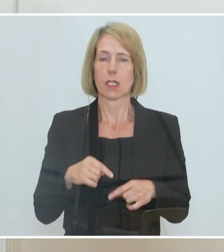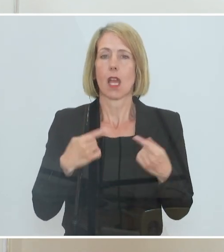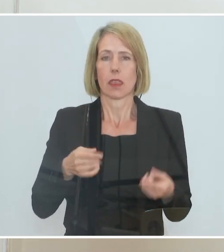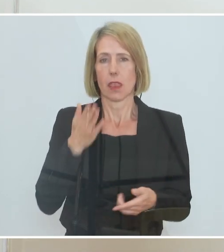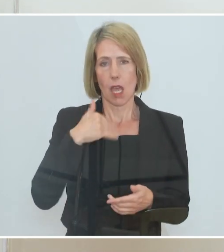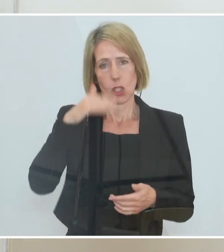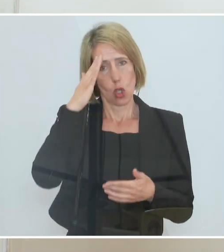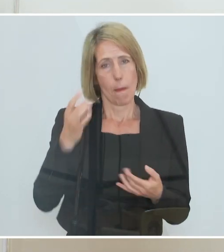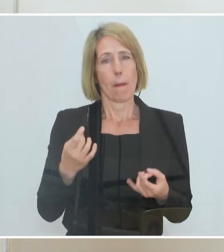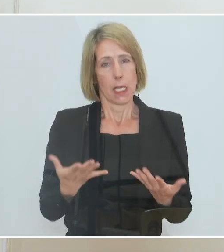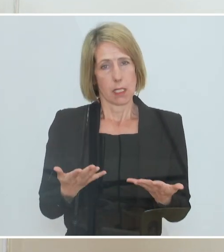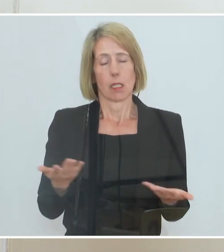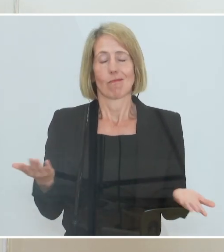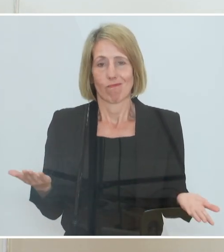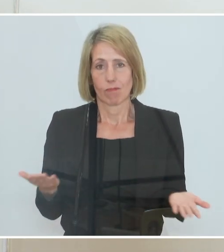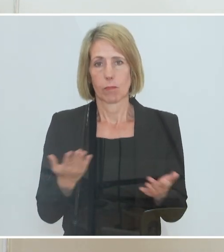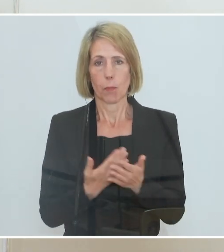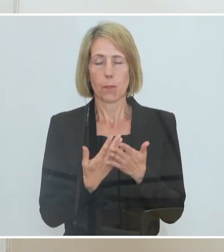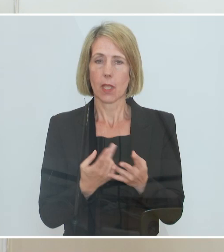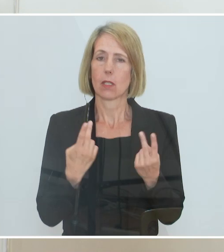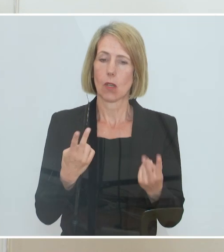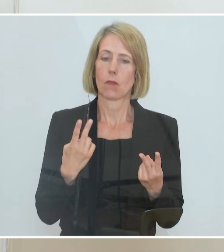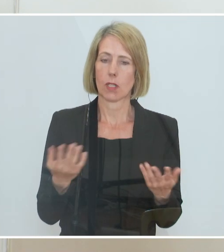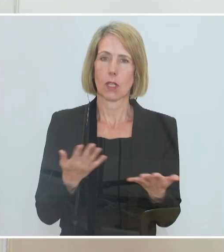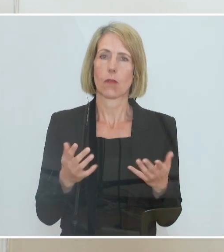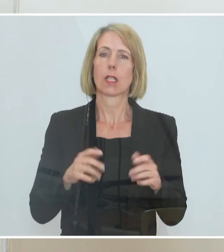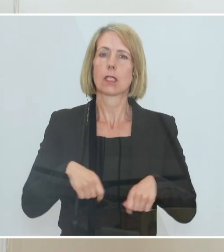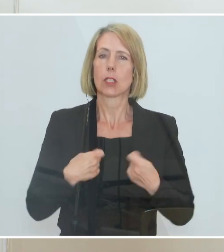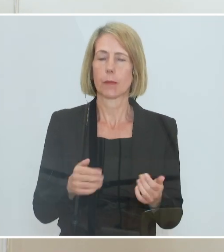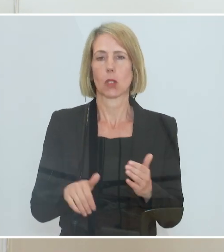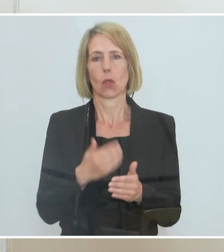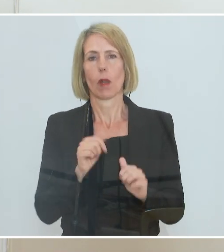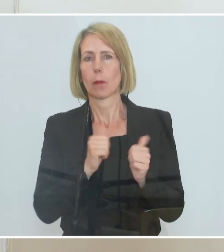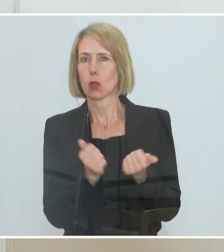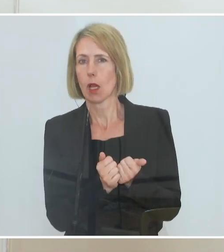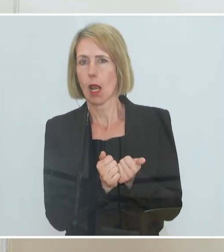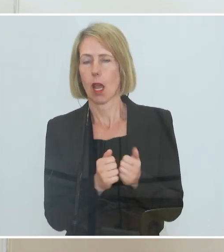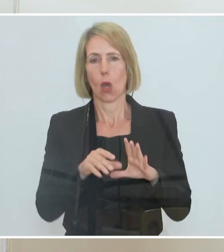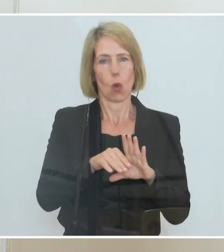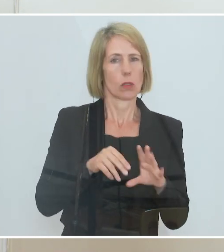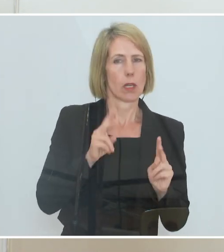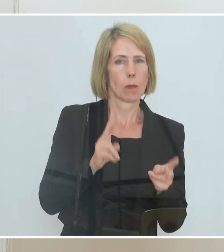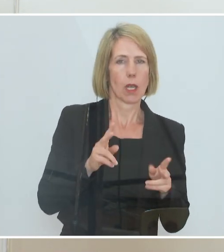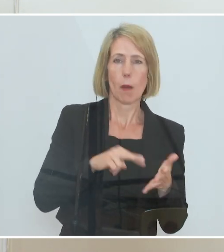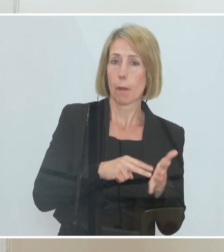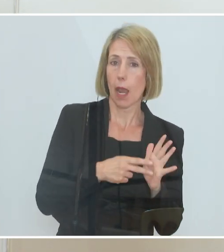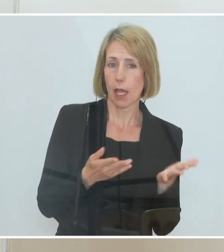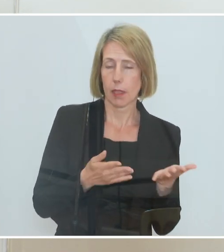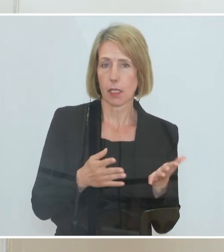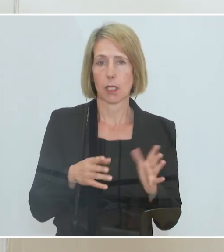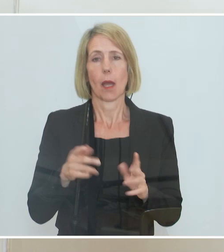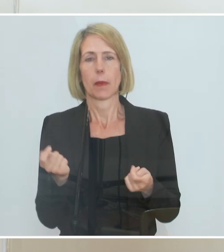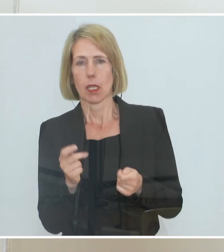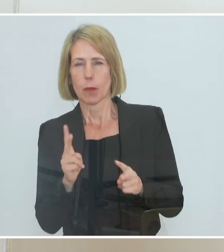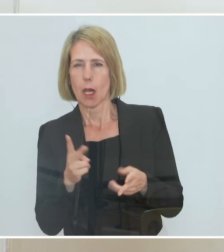Daher war es sehr, sehr wichtig, dass es hier wieder Modelle gibt, damit Unternehmen planen können, Betriebe planen können, aber vor allem